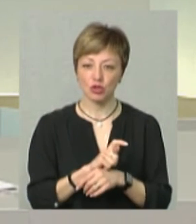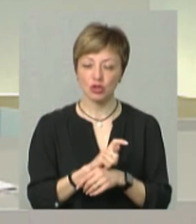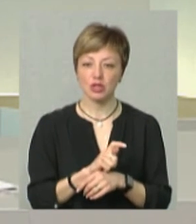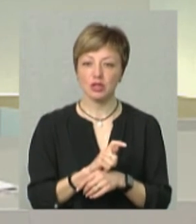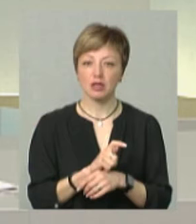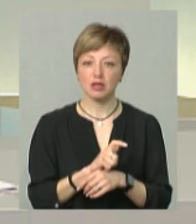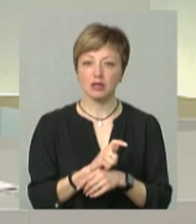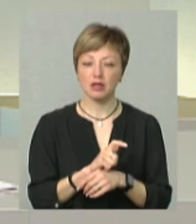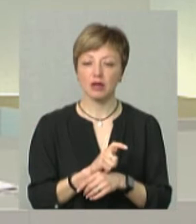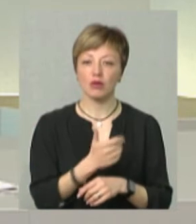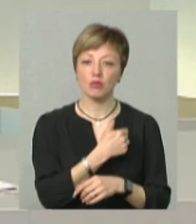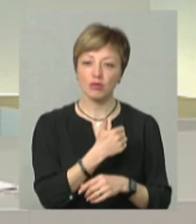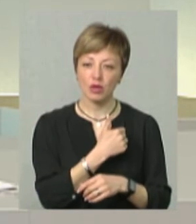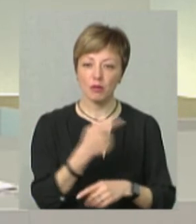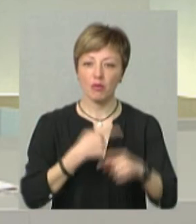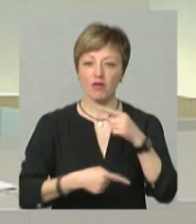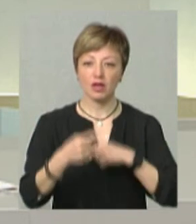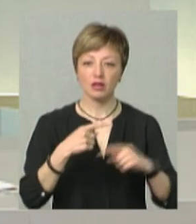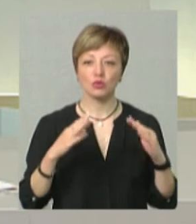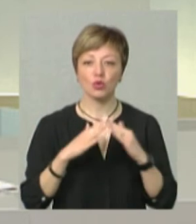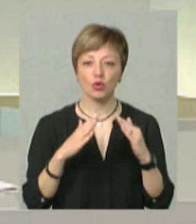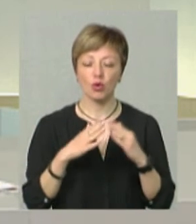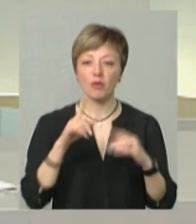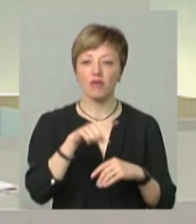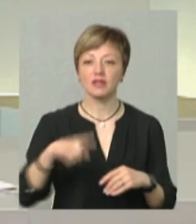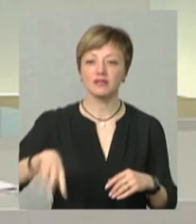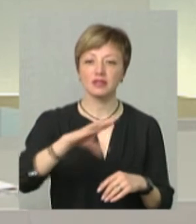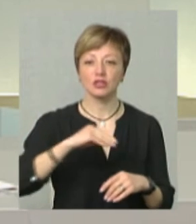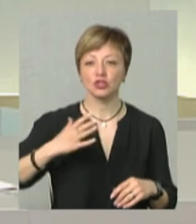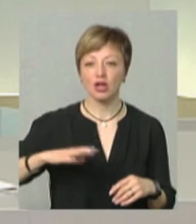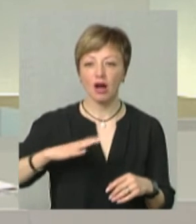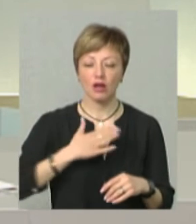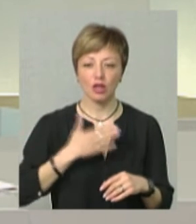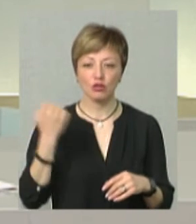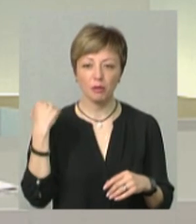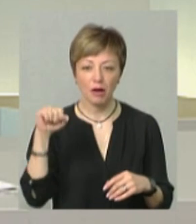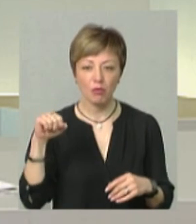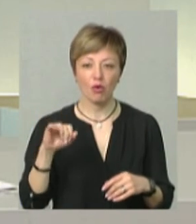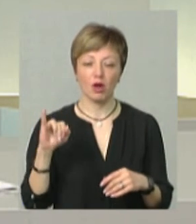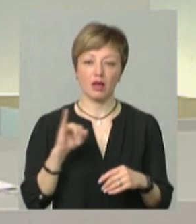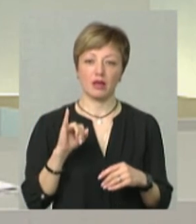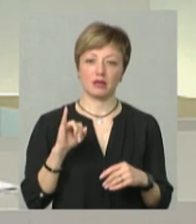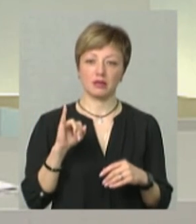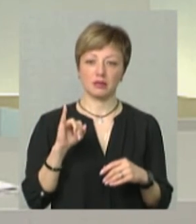збирається повертатися додому. Вони всі чекають нашої перемоги і